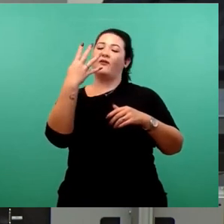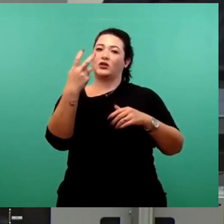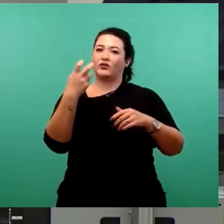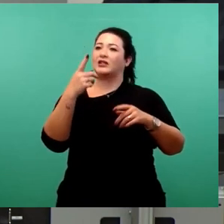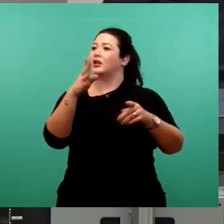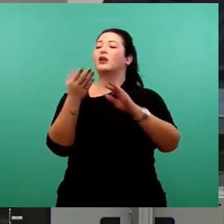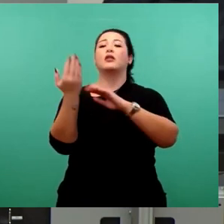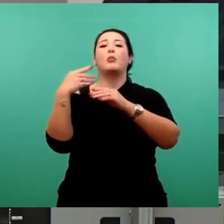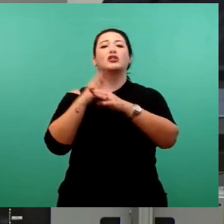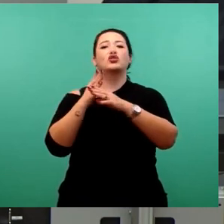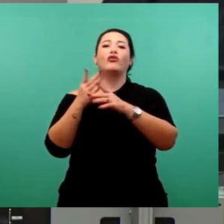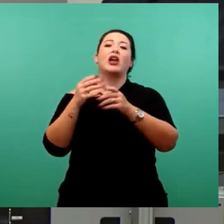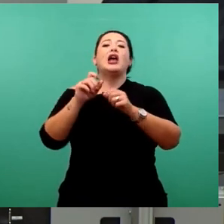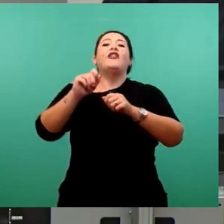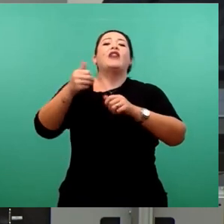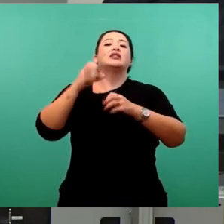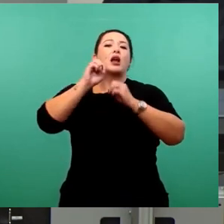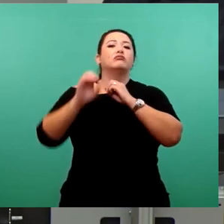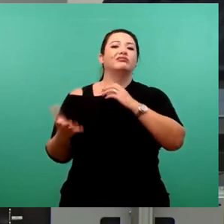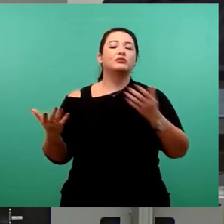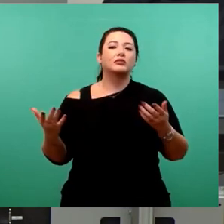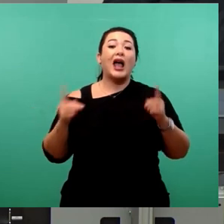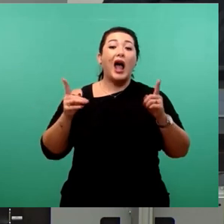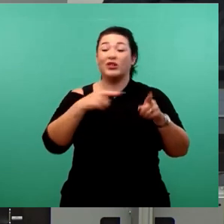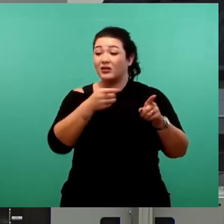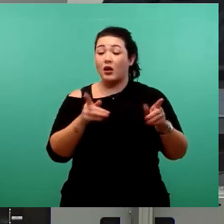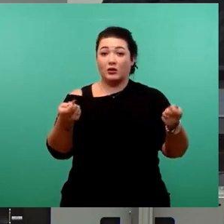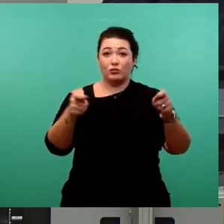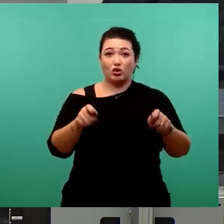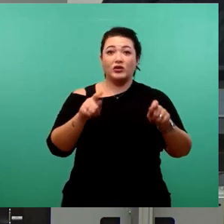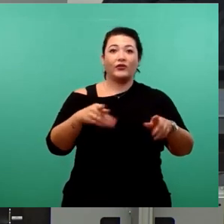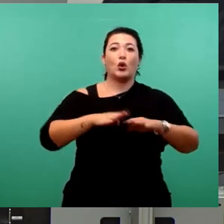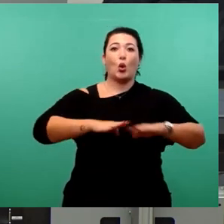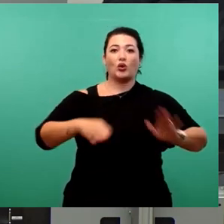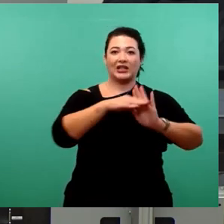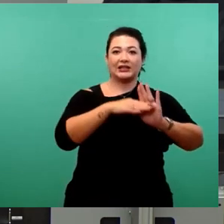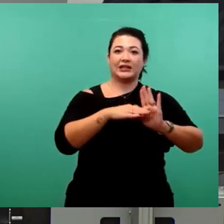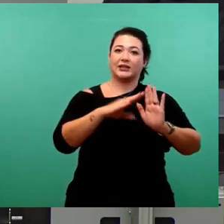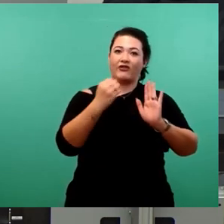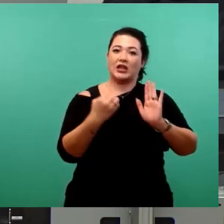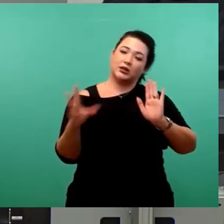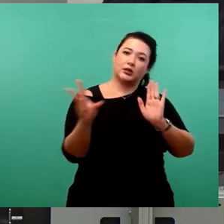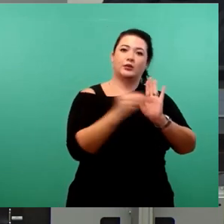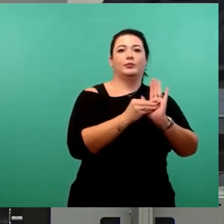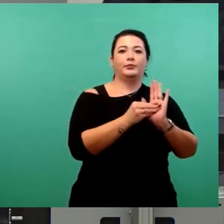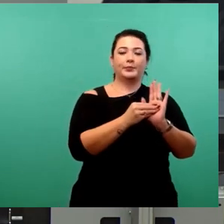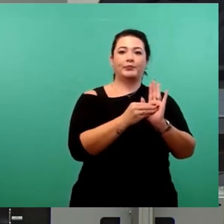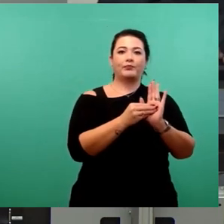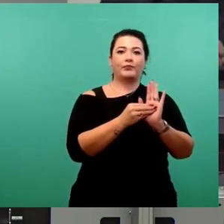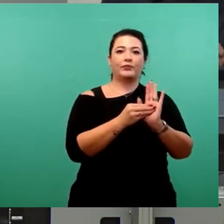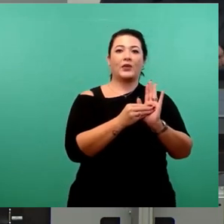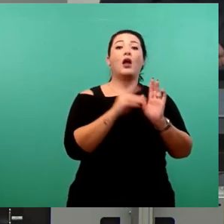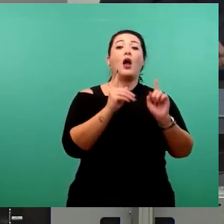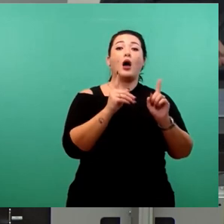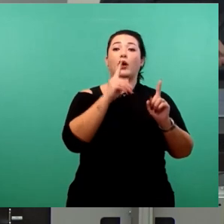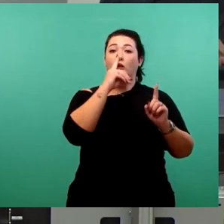Drittens. Diese Beschlüsse sollen ins Grundgesetz der Stadt, nämlich die Hauptsatzung, aufgenommen werden, die nur mit einer Mehrheit der